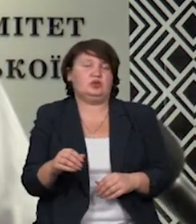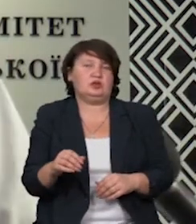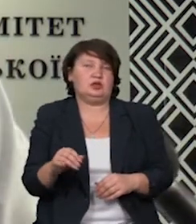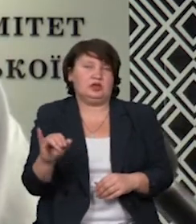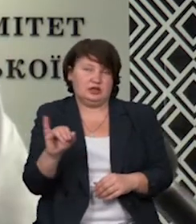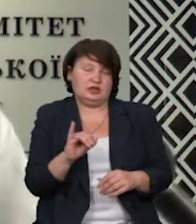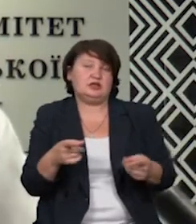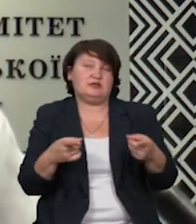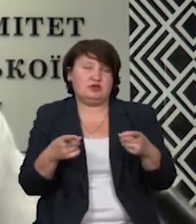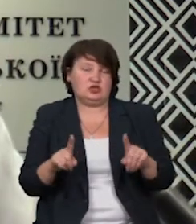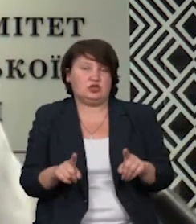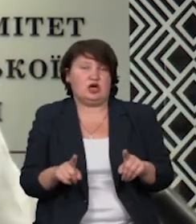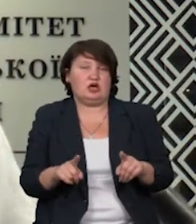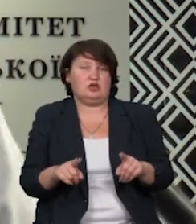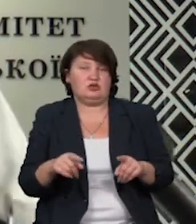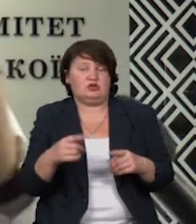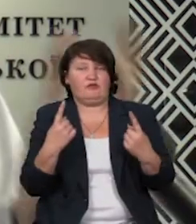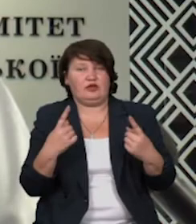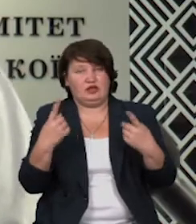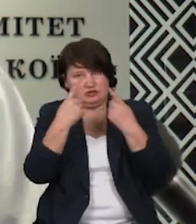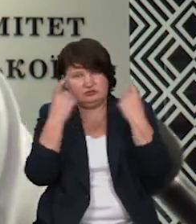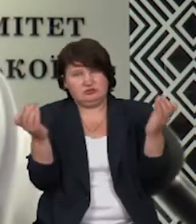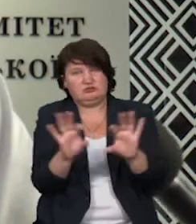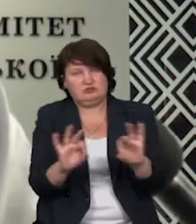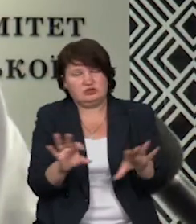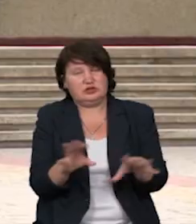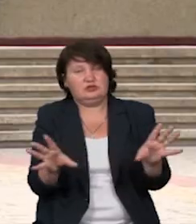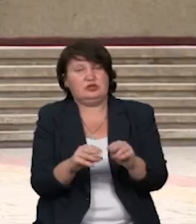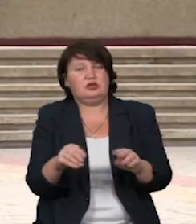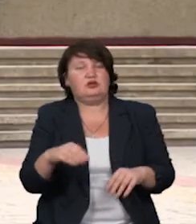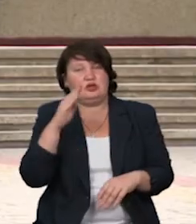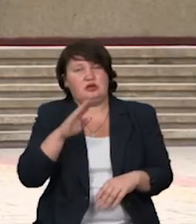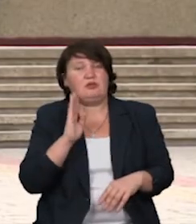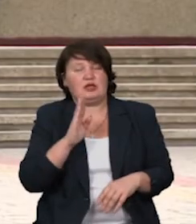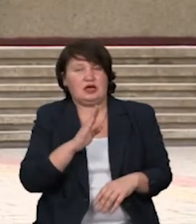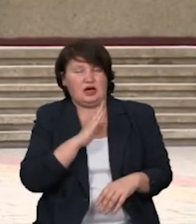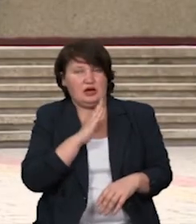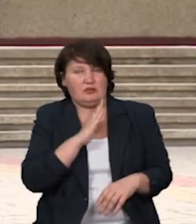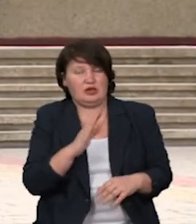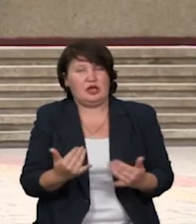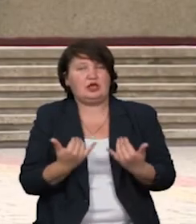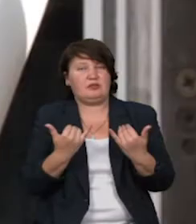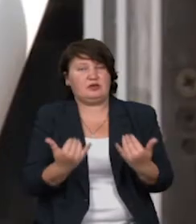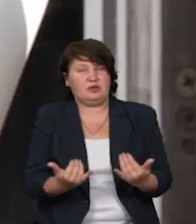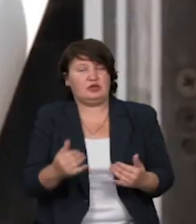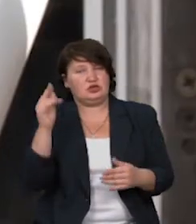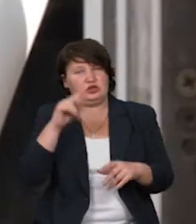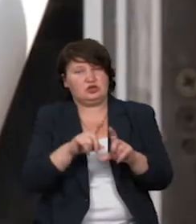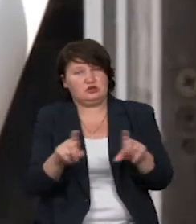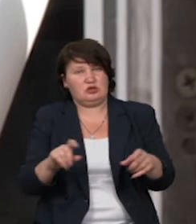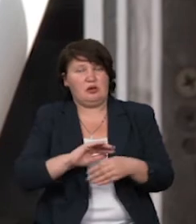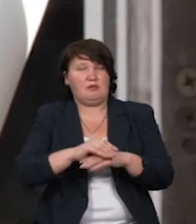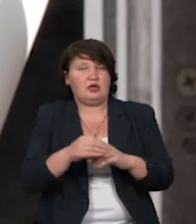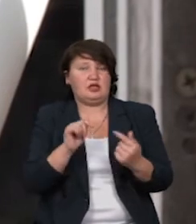Ну і, звичайно, велика інформаційна політика спільно з батьківською громадськостю. Для забезпечення освітніх закладів миючими та